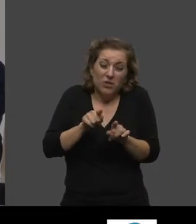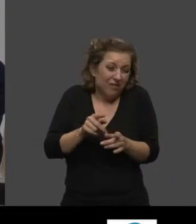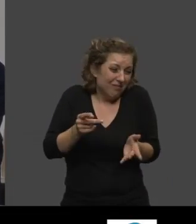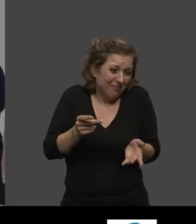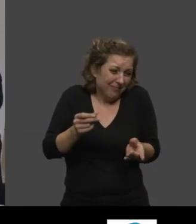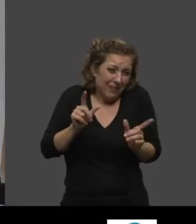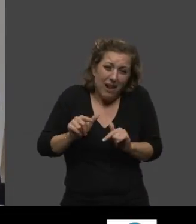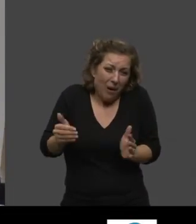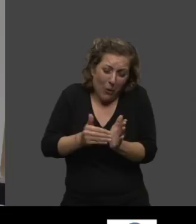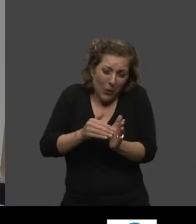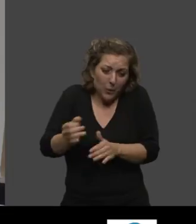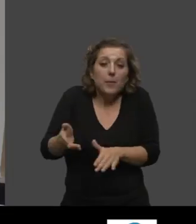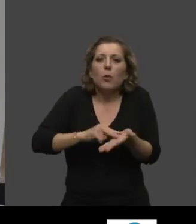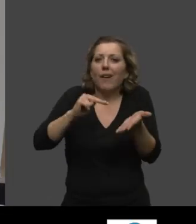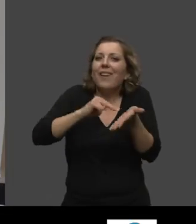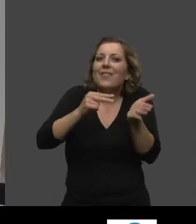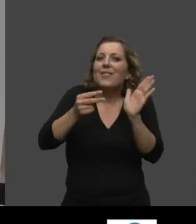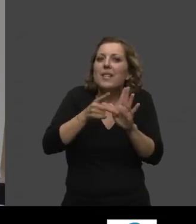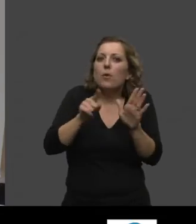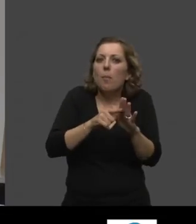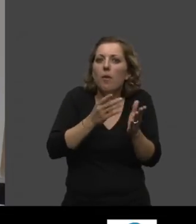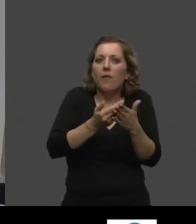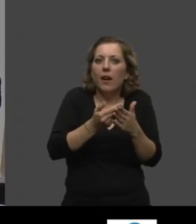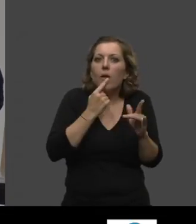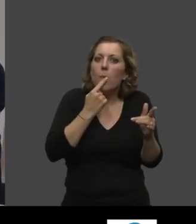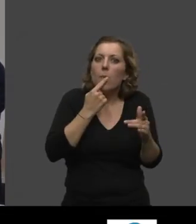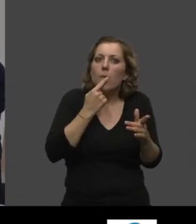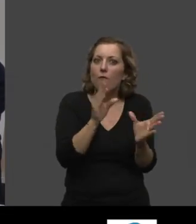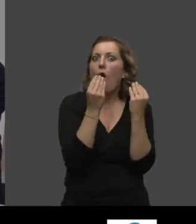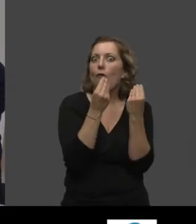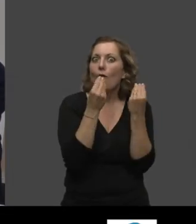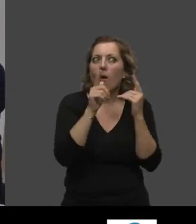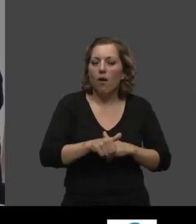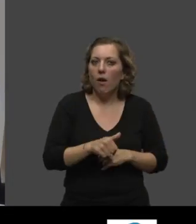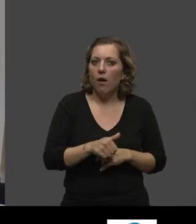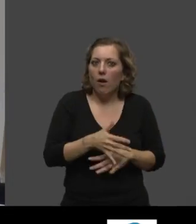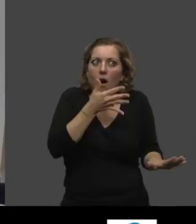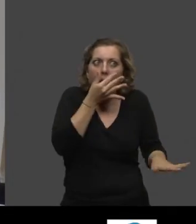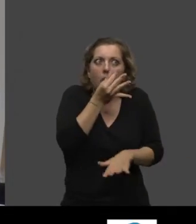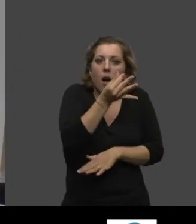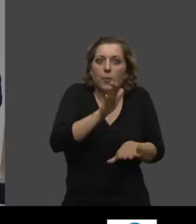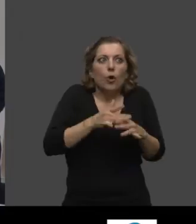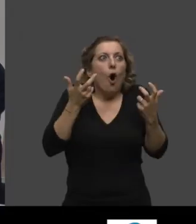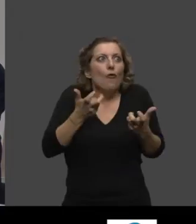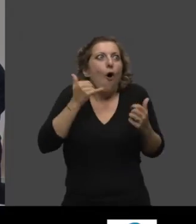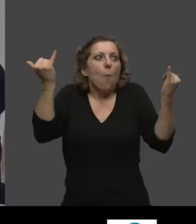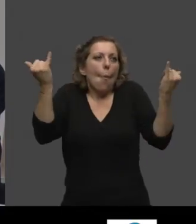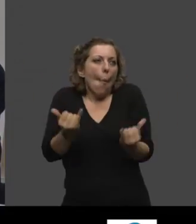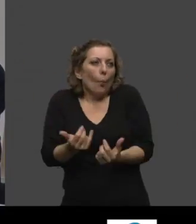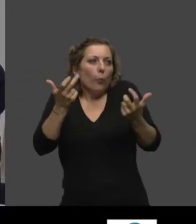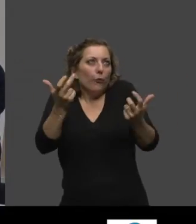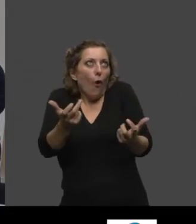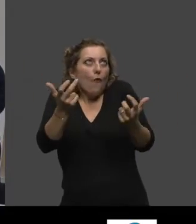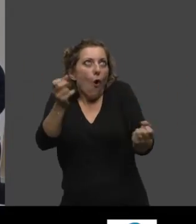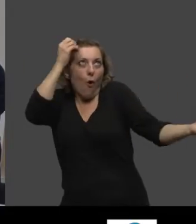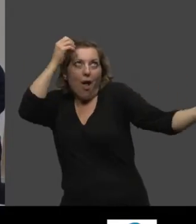tellement, comment dirais-je, vendus à un prix fort avec des espérances de résultats qui